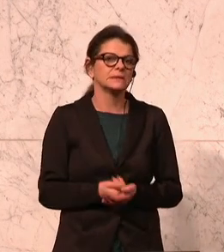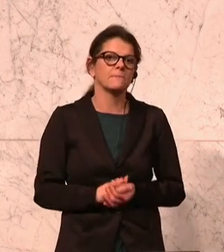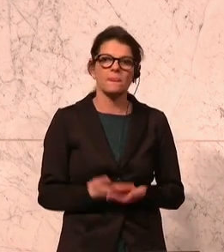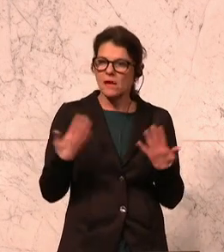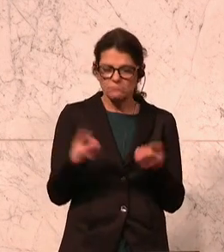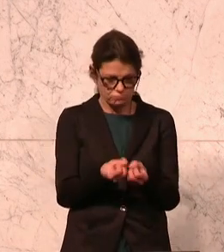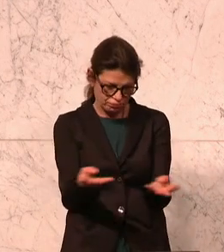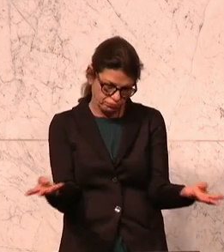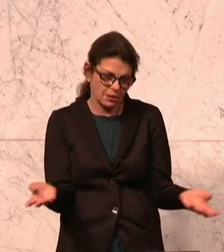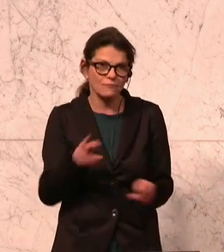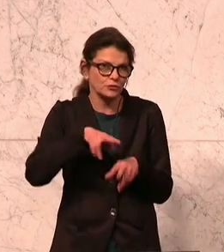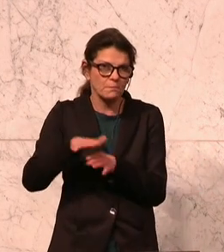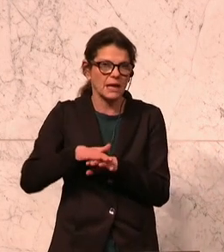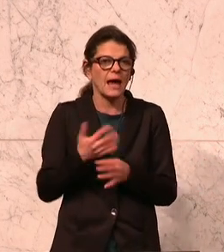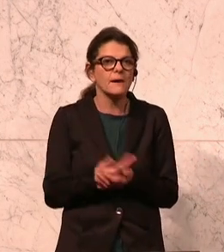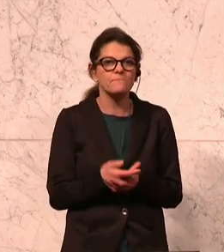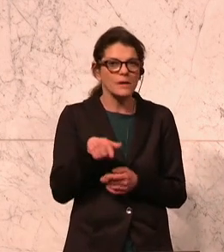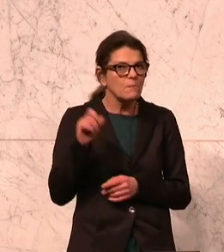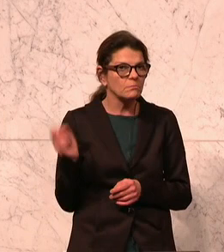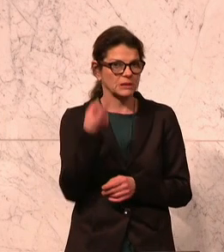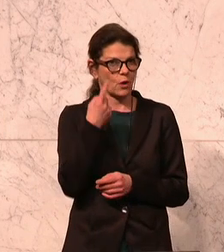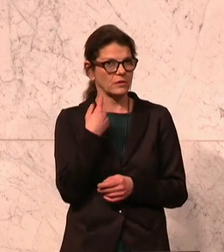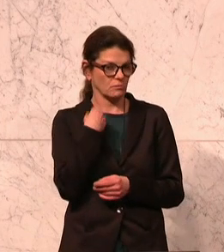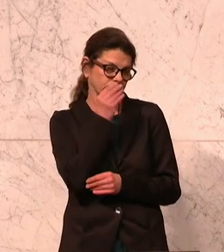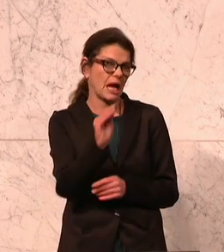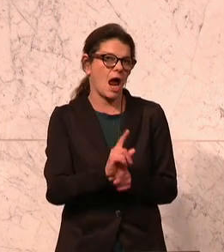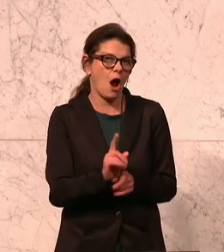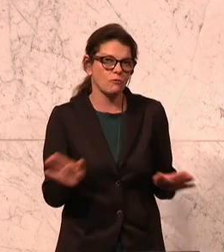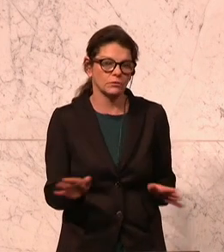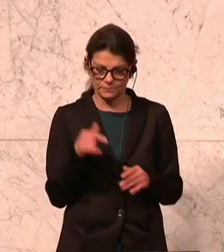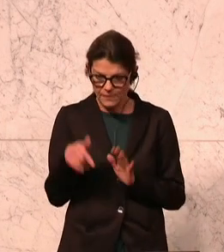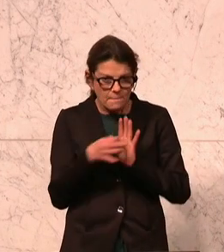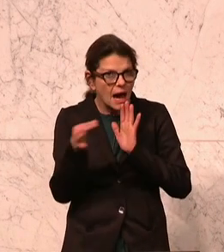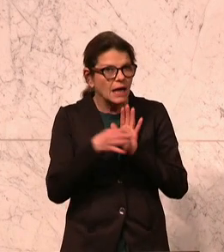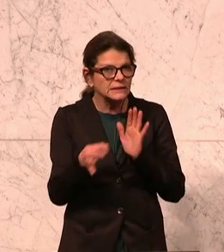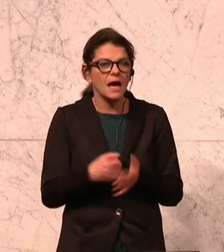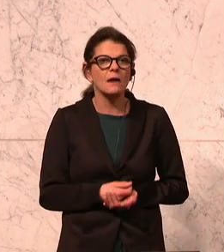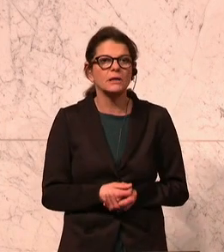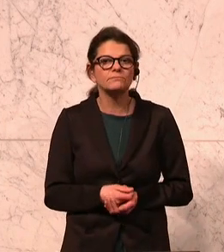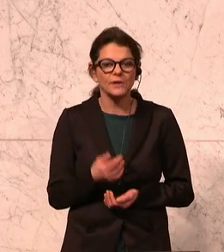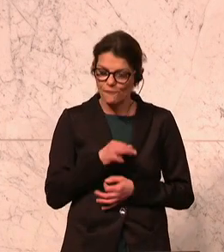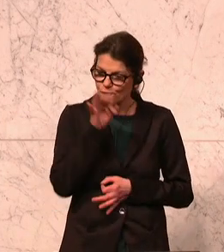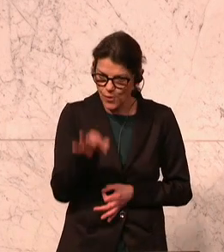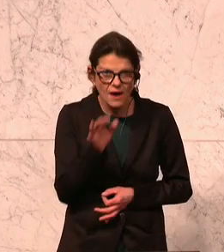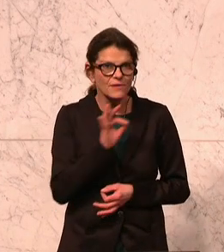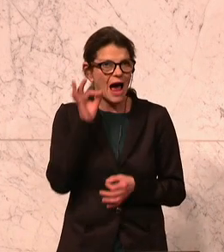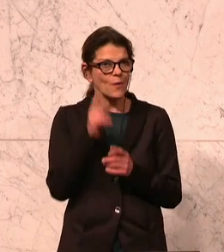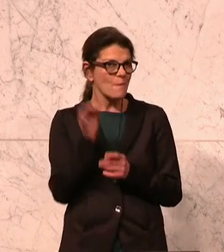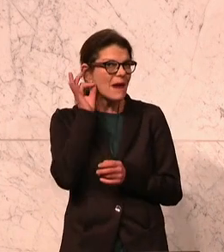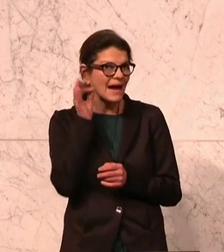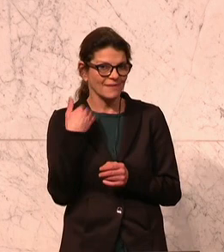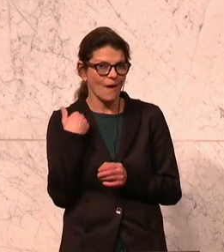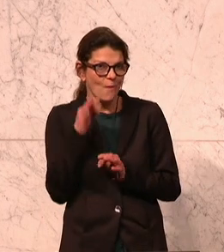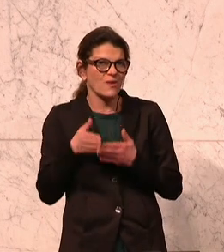Facetten. Und es ist vor allen Dingen zu sagen, dass diese Maßnahmen den Frauen und Mädchen genützt haben,